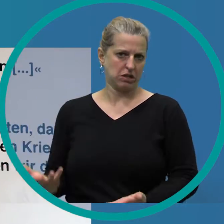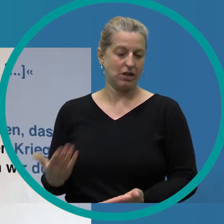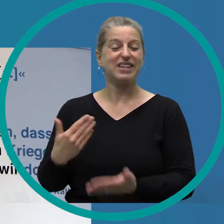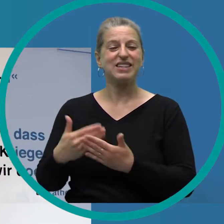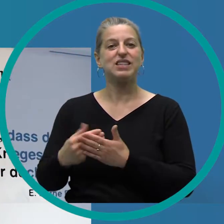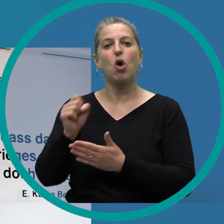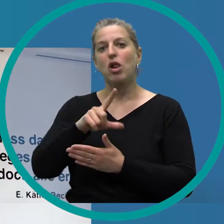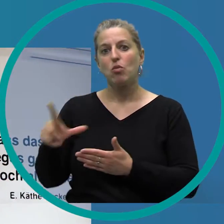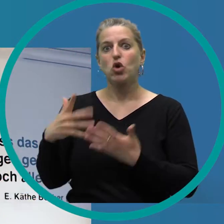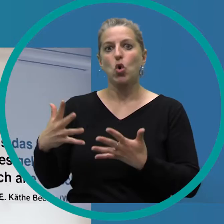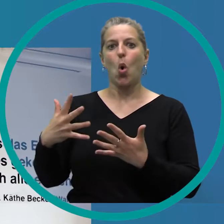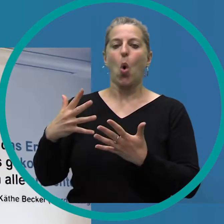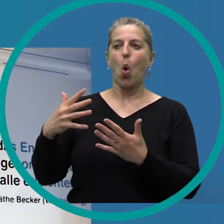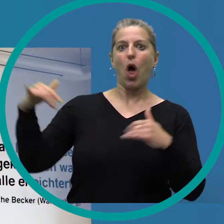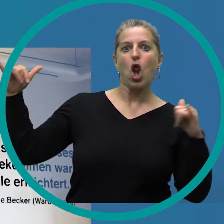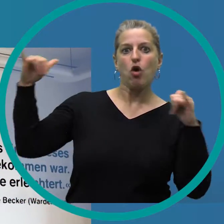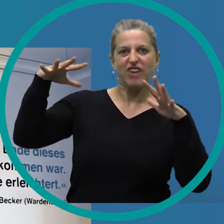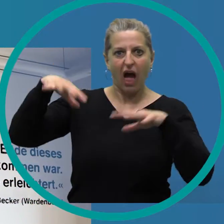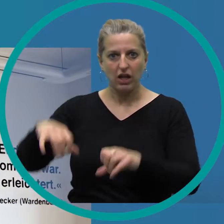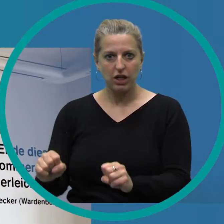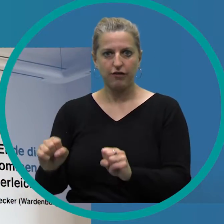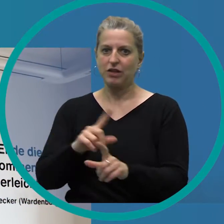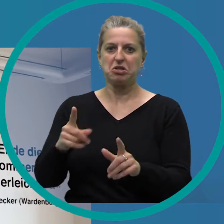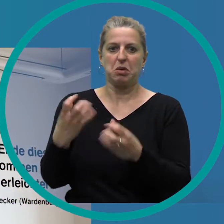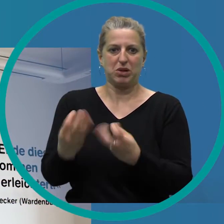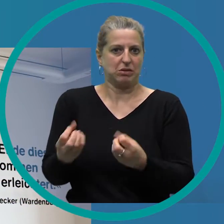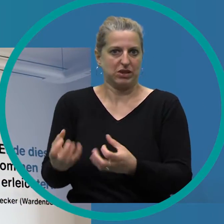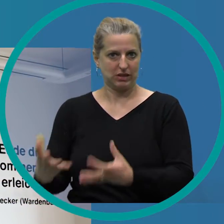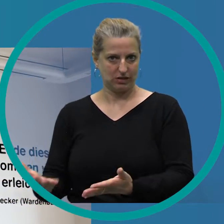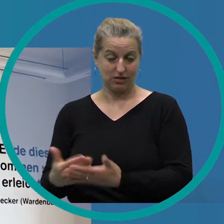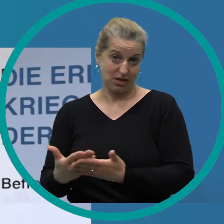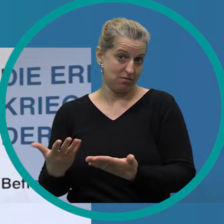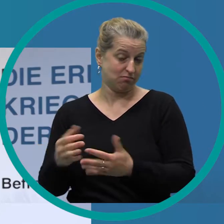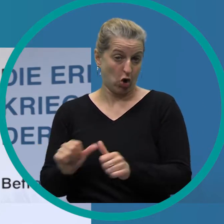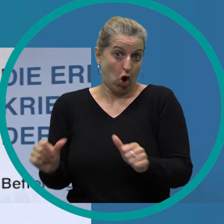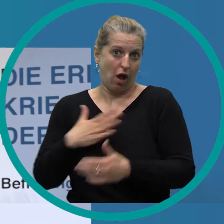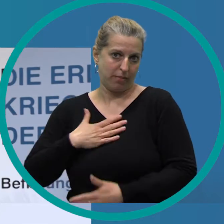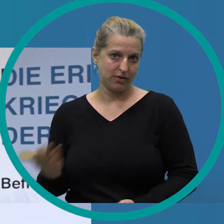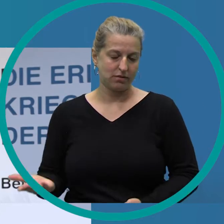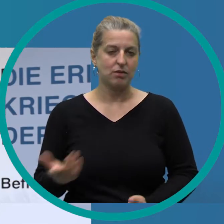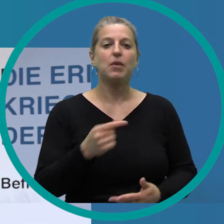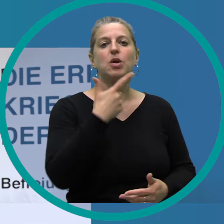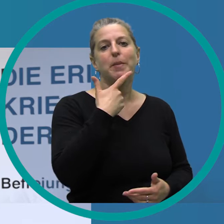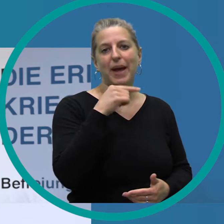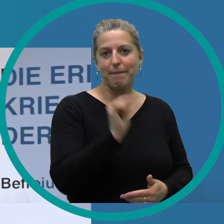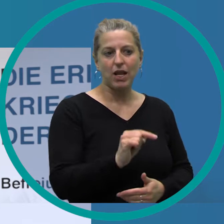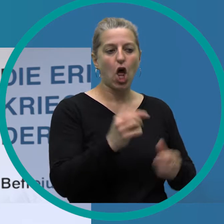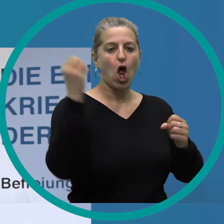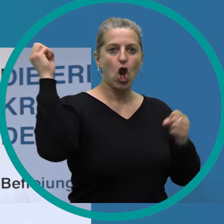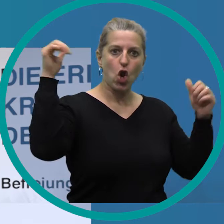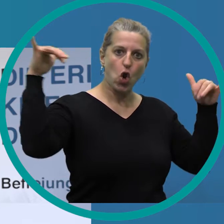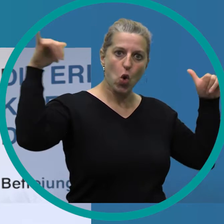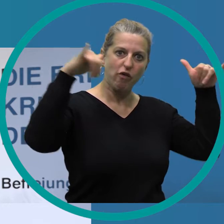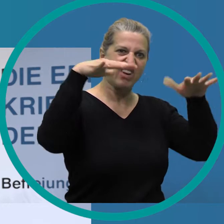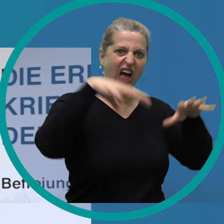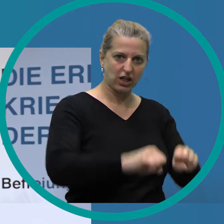dafür, warum Oldenburg den so gefürchteten Luftangriffen der Alliierten zum größten Teil entging. Es gibt das Beispiel, dass sozusagen Bremen im Luftangriff